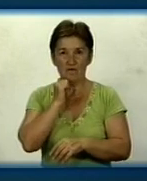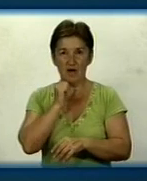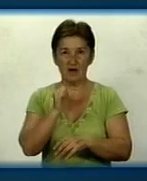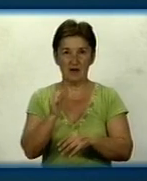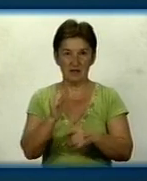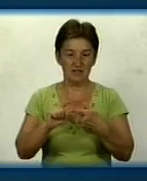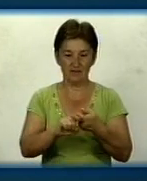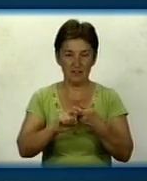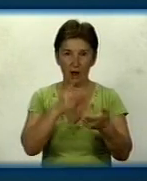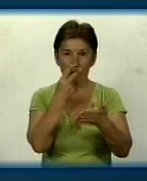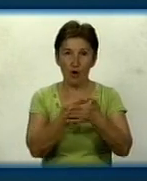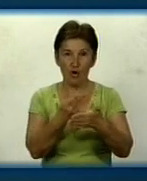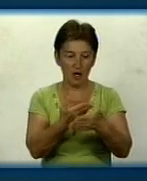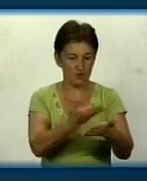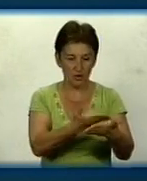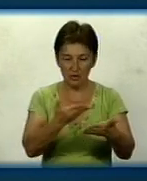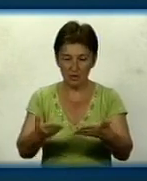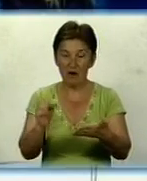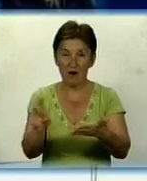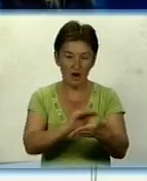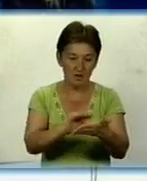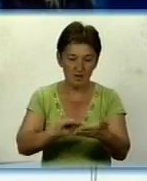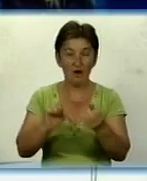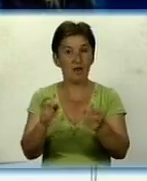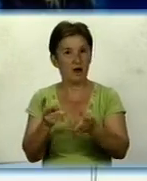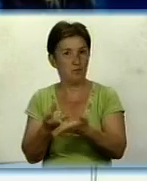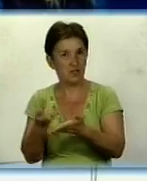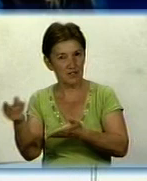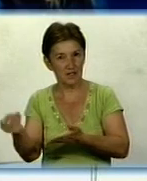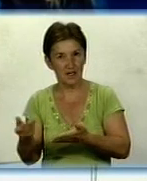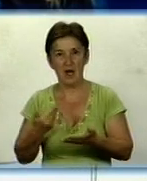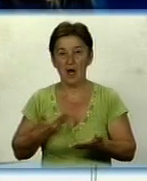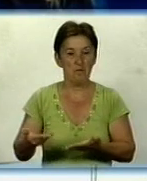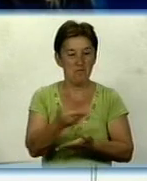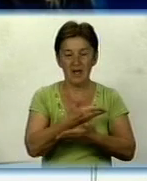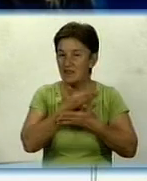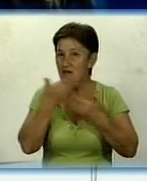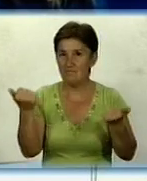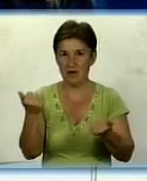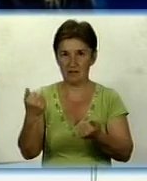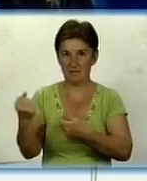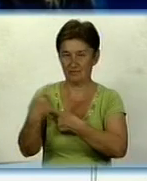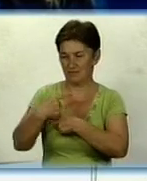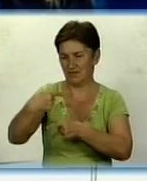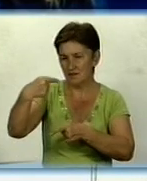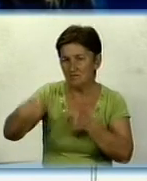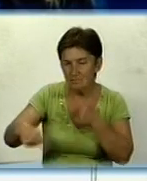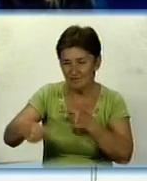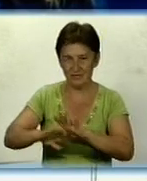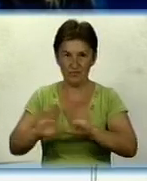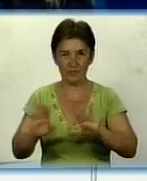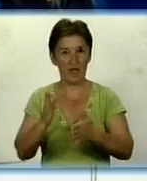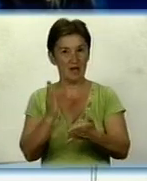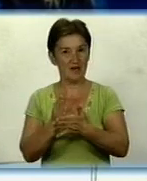прикладах, показуючи, як можна платити і так далі. Адже ми не маємо завдання переспорити абонента, ми маємо